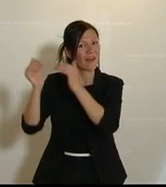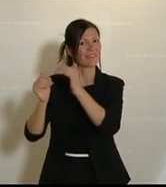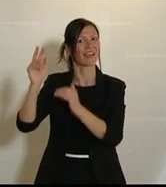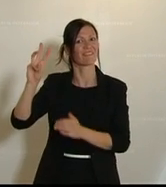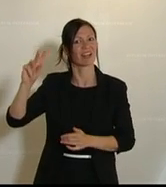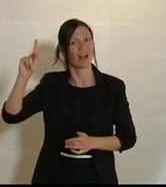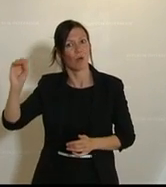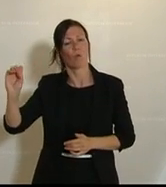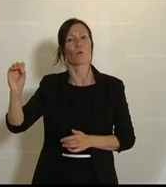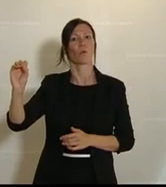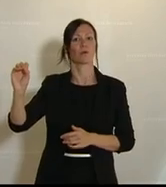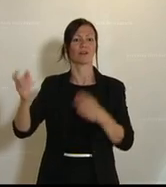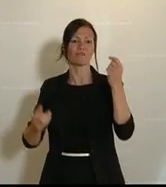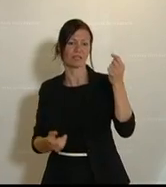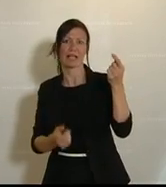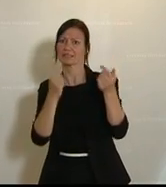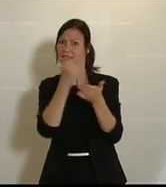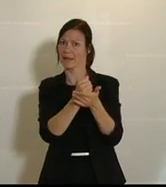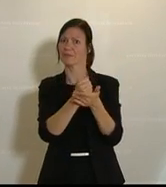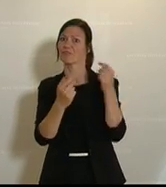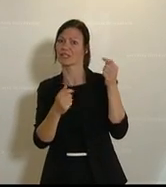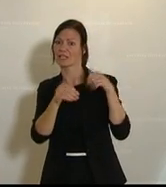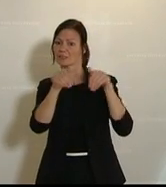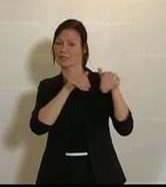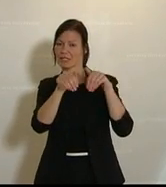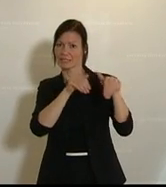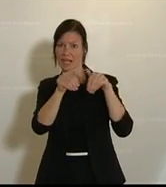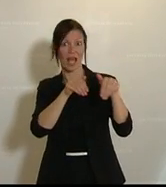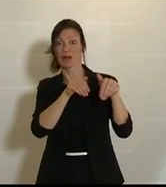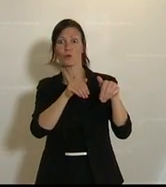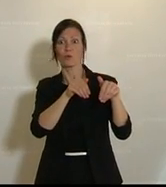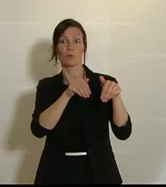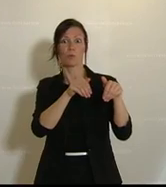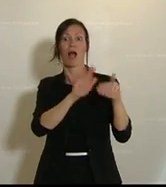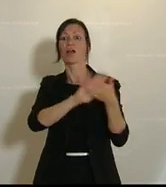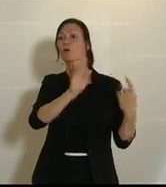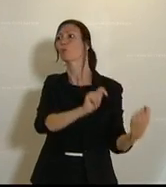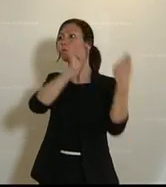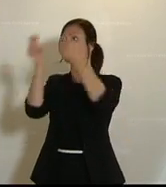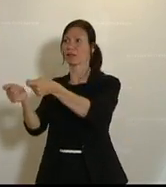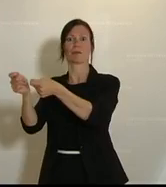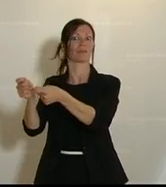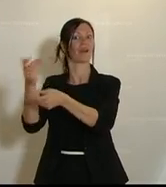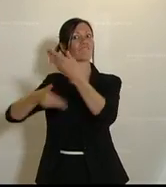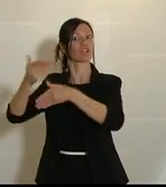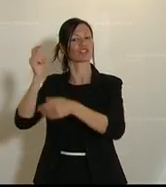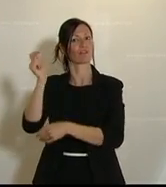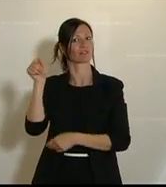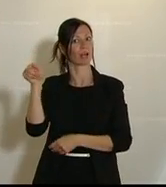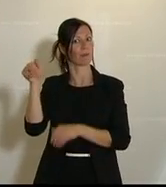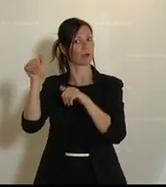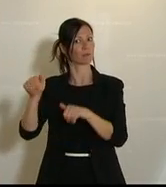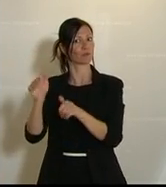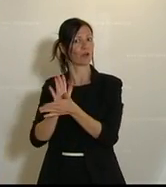Finanzamt, das Finanzministerium ausgeschalten wird und hier die Wirtschaftskammer in Leistung treten